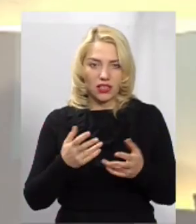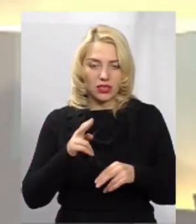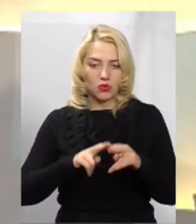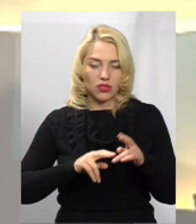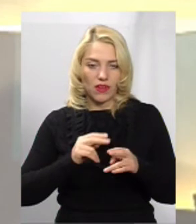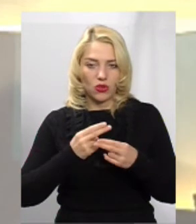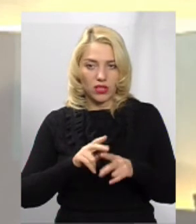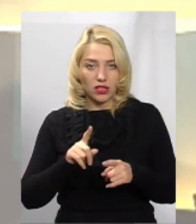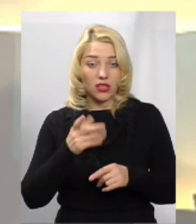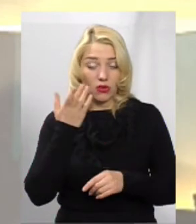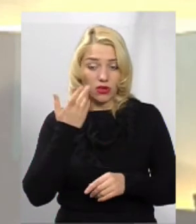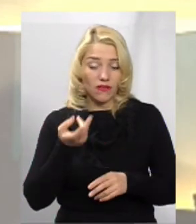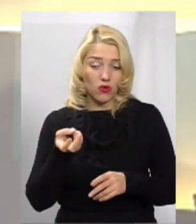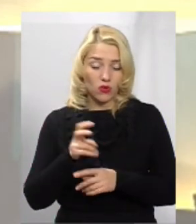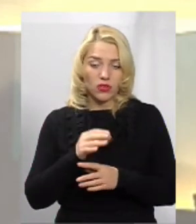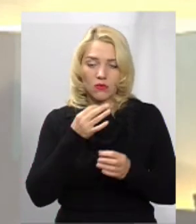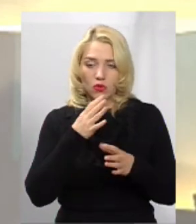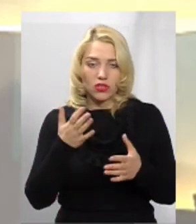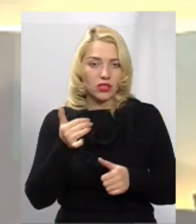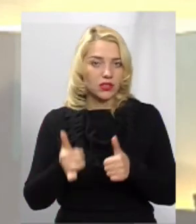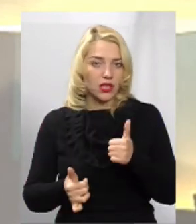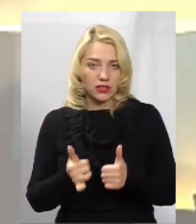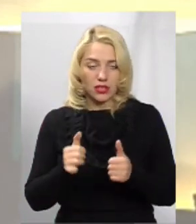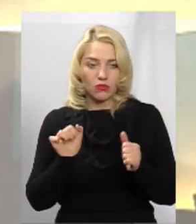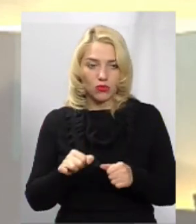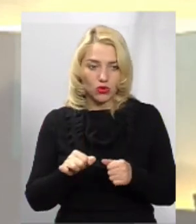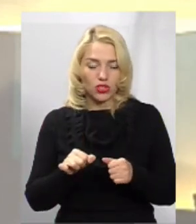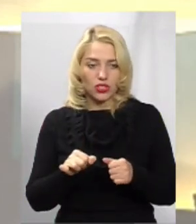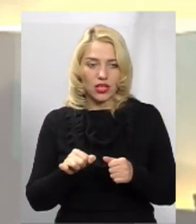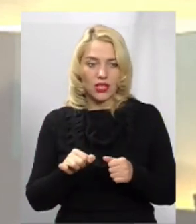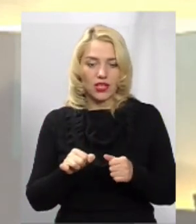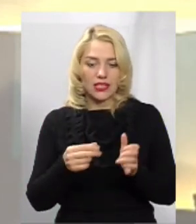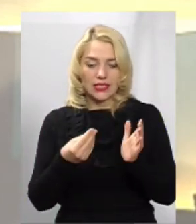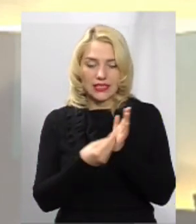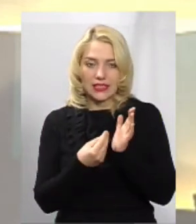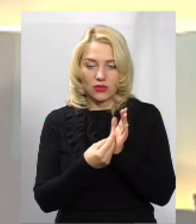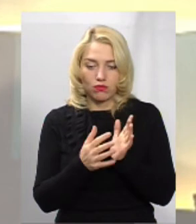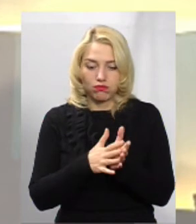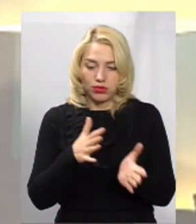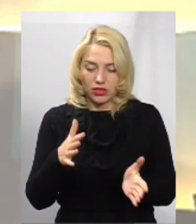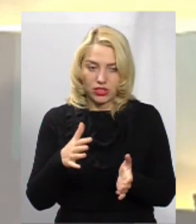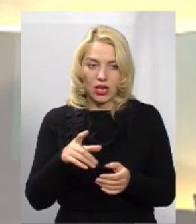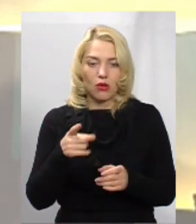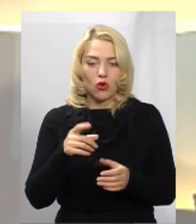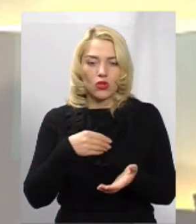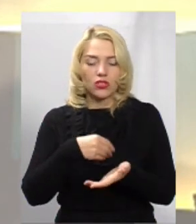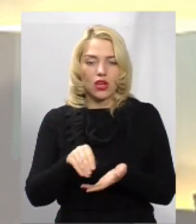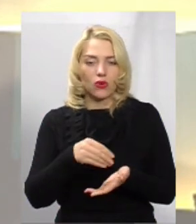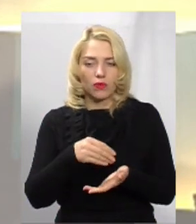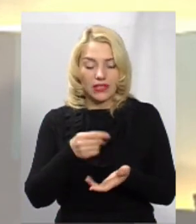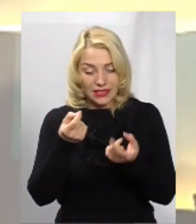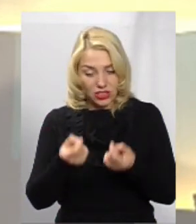Тому, заходячи на будь-який тендер, можуть скинути ціну більше, адже закуповують в величезних об'ємах